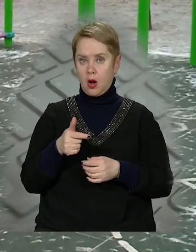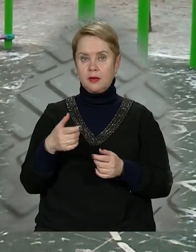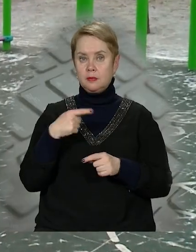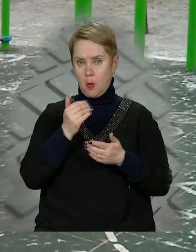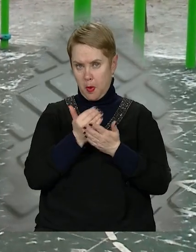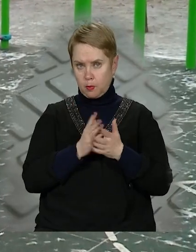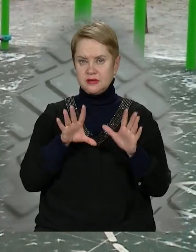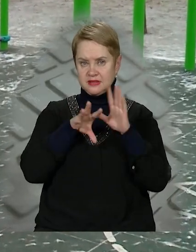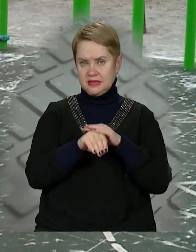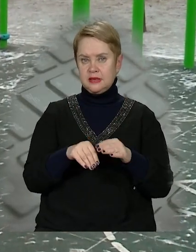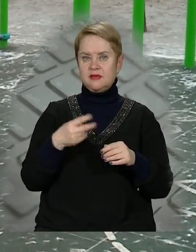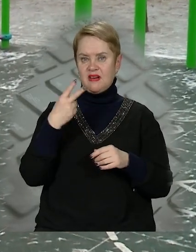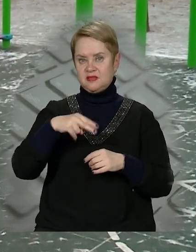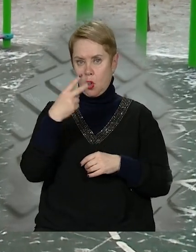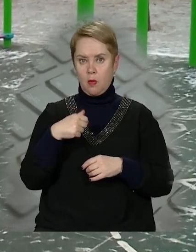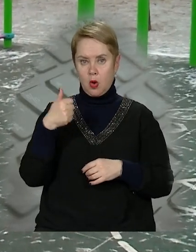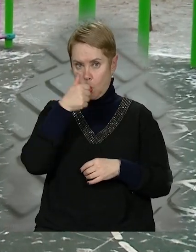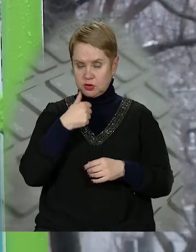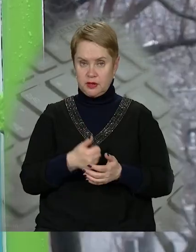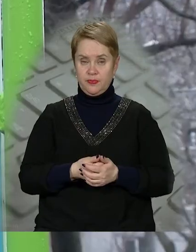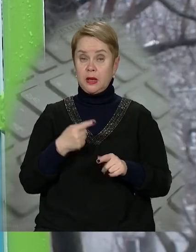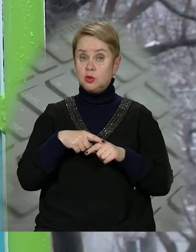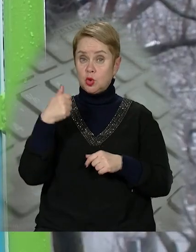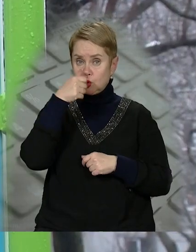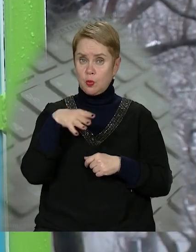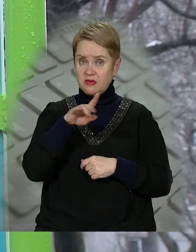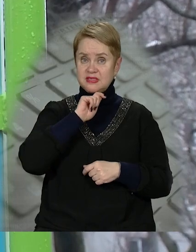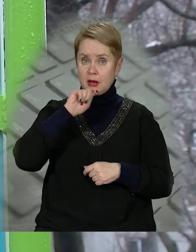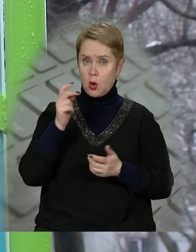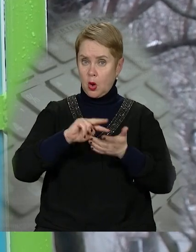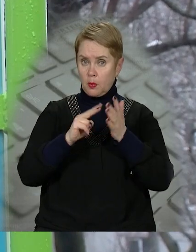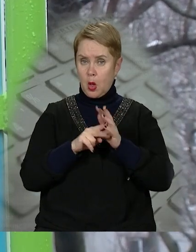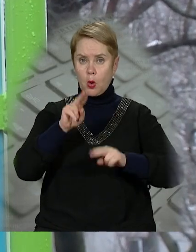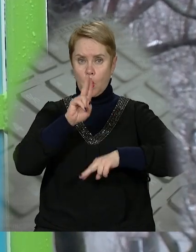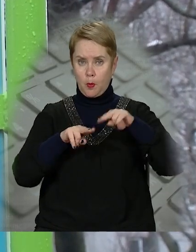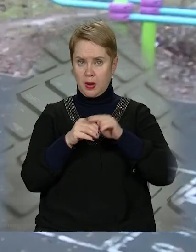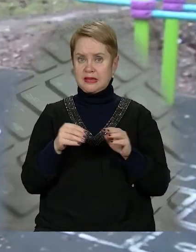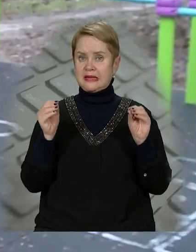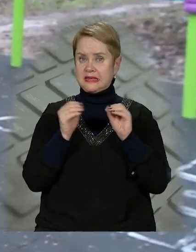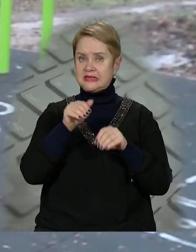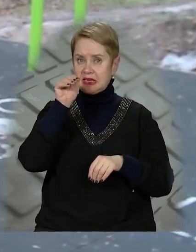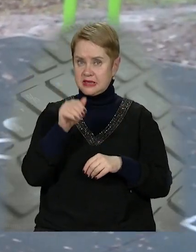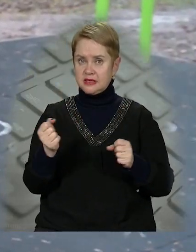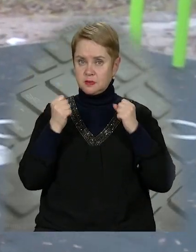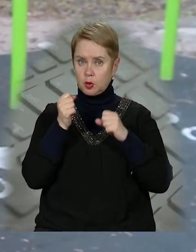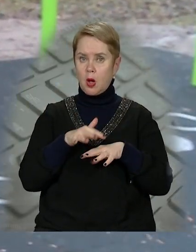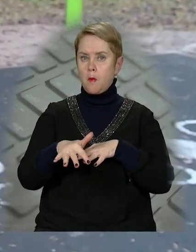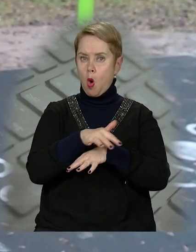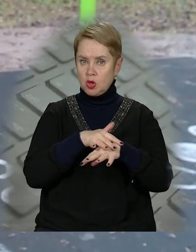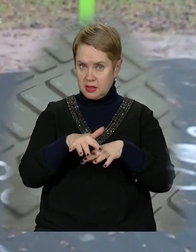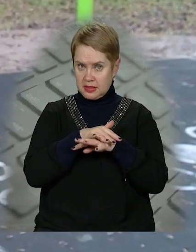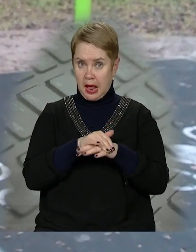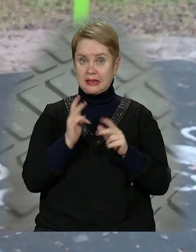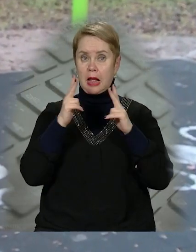програма буде здійснюватися і у 2022 році. Цьогоріч по всій країні планують побудувати близько 10 тисяч спортивних